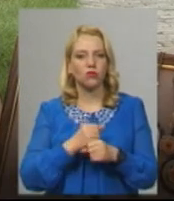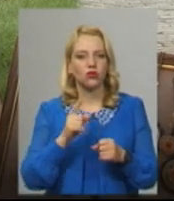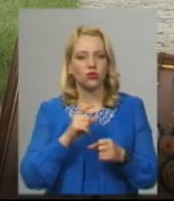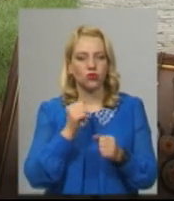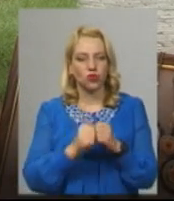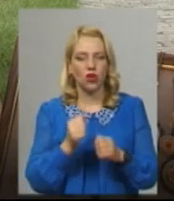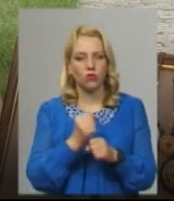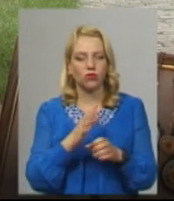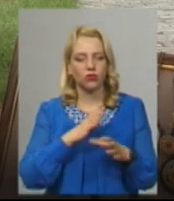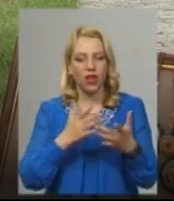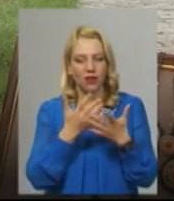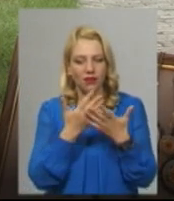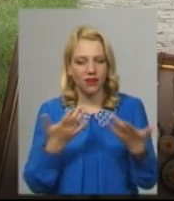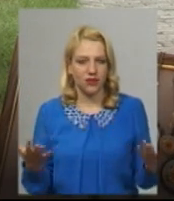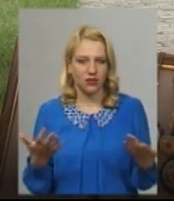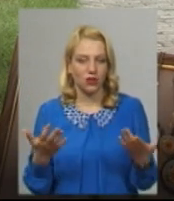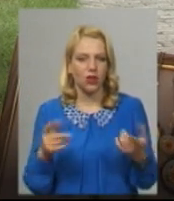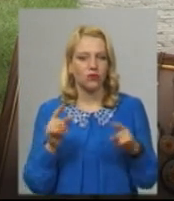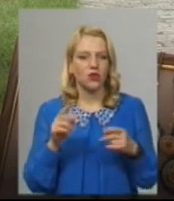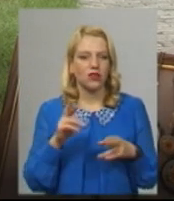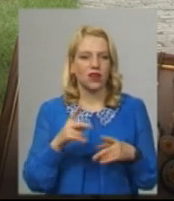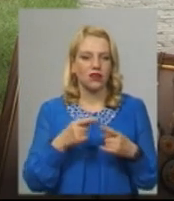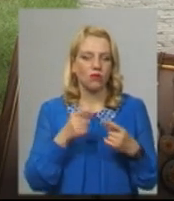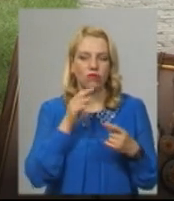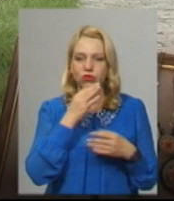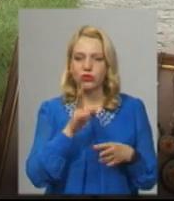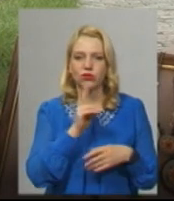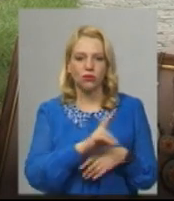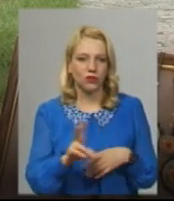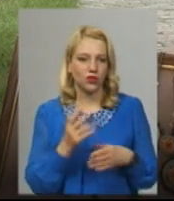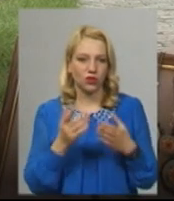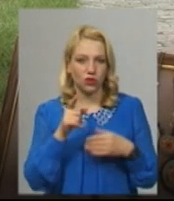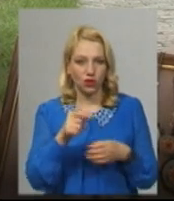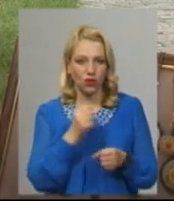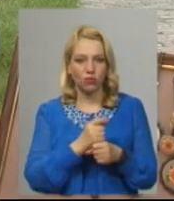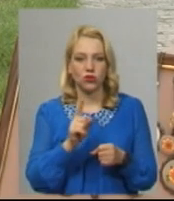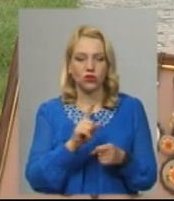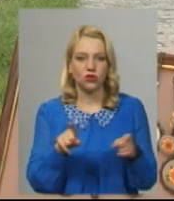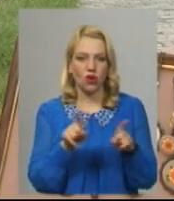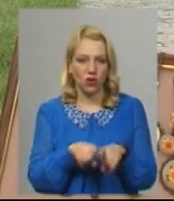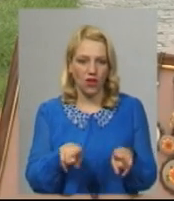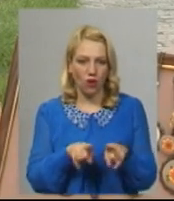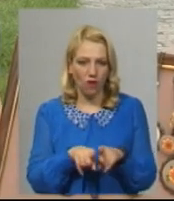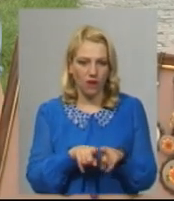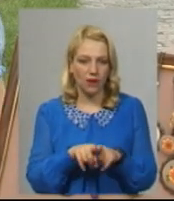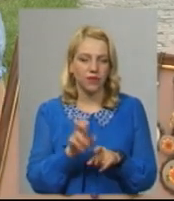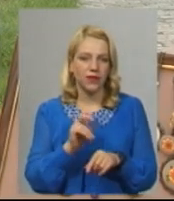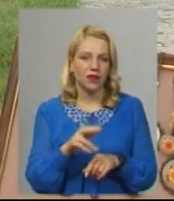різною Тому що, як будь-кому, якщо ти робиш щось однакове, ти